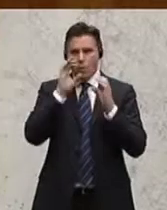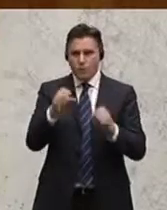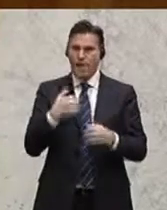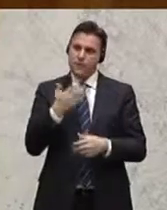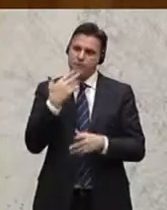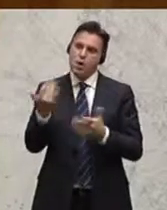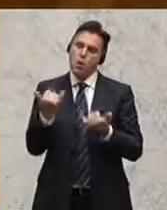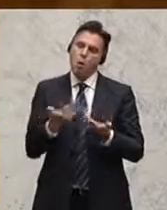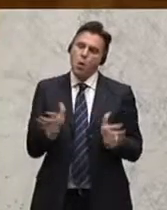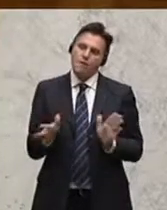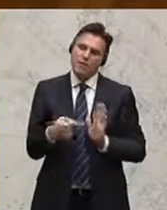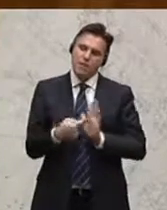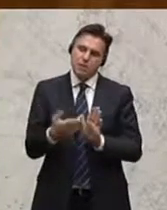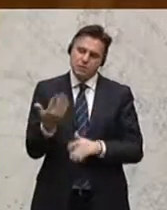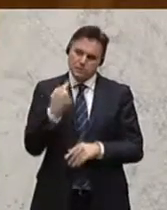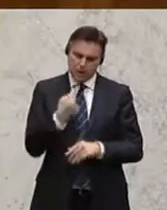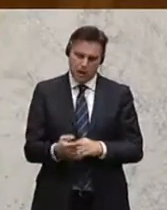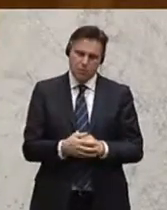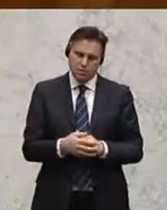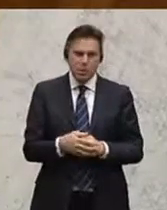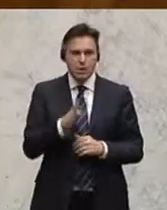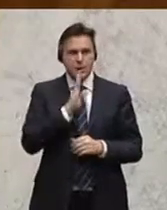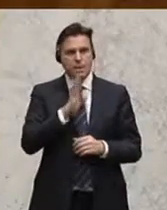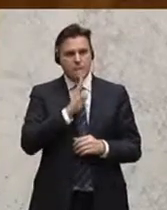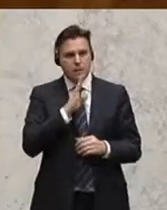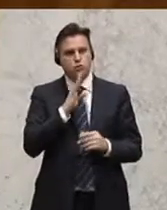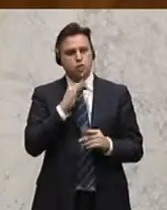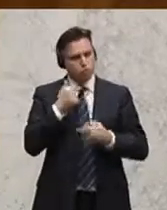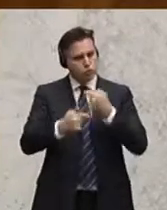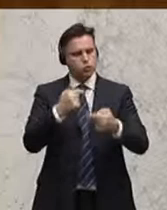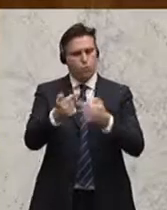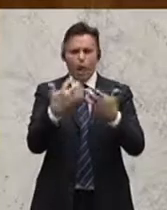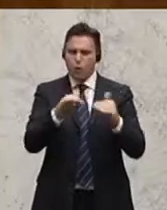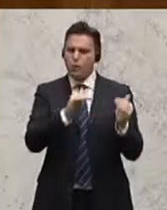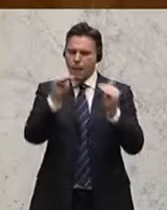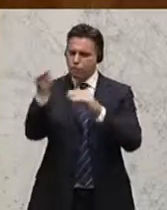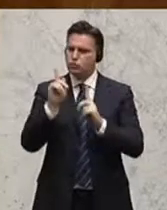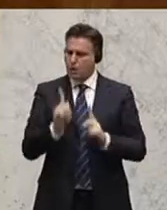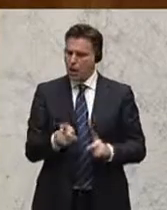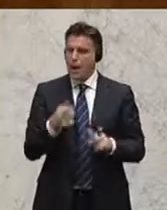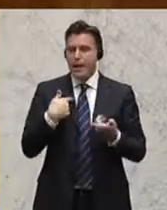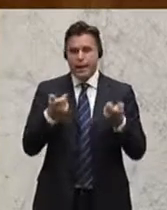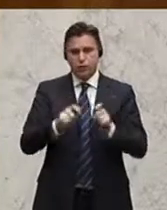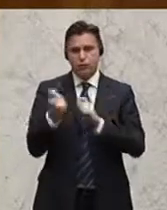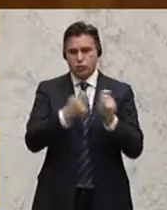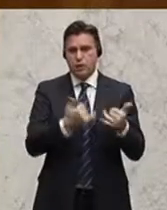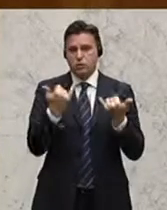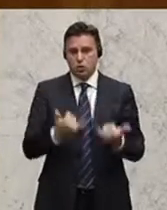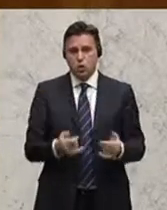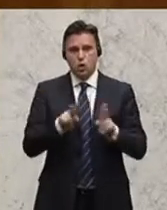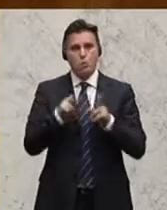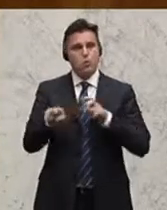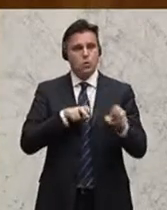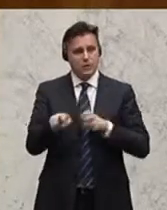Offenbarungseid heute. Natürlich brauchen wir einen Pensionsautomatismus. Und deshalb bringe ich folgenden Entschließungsantrag ein. Die